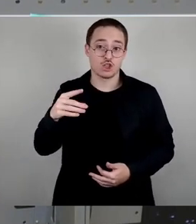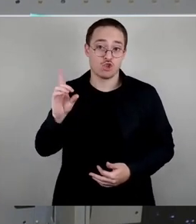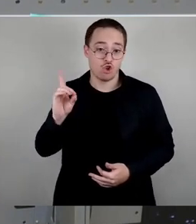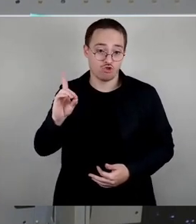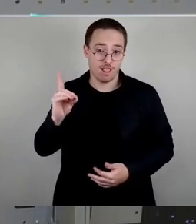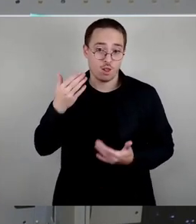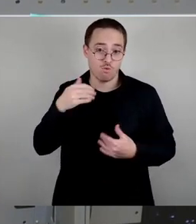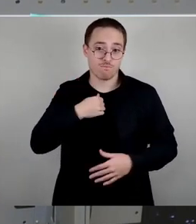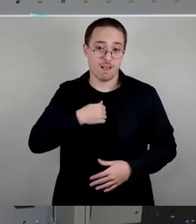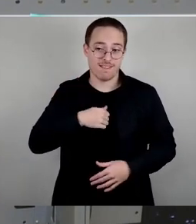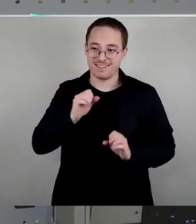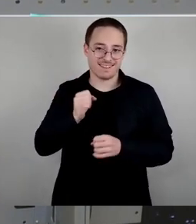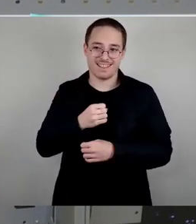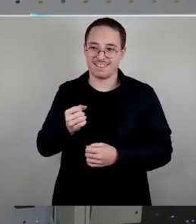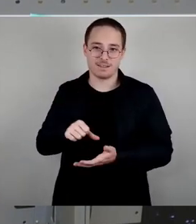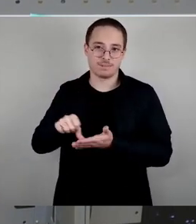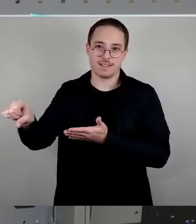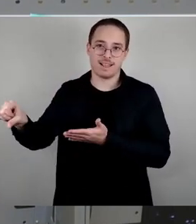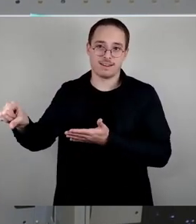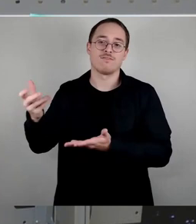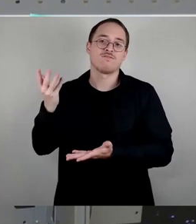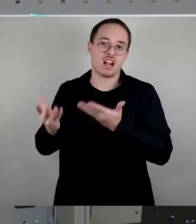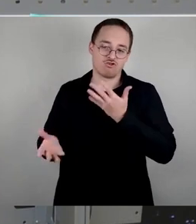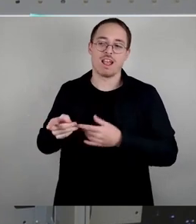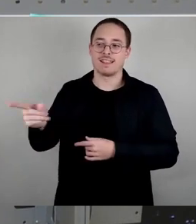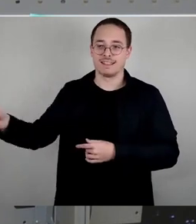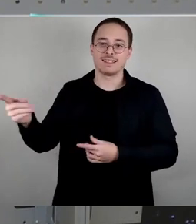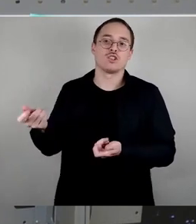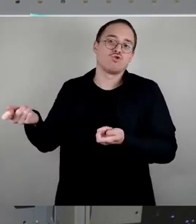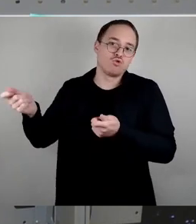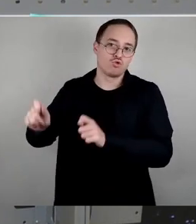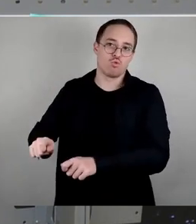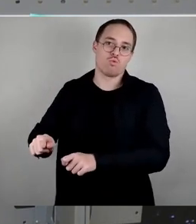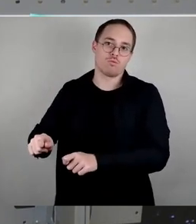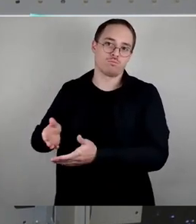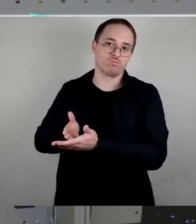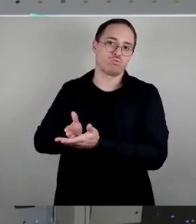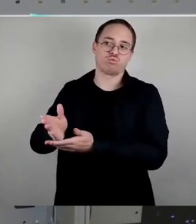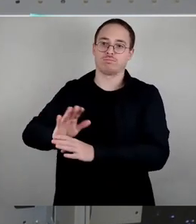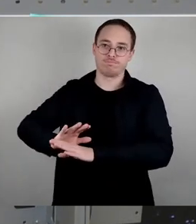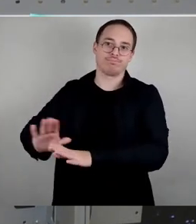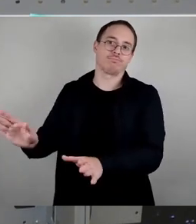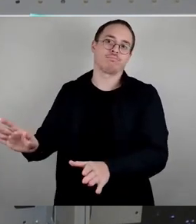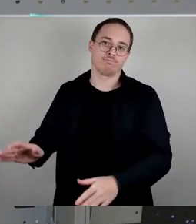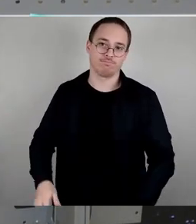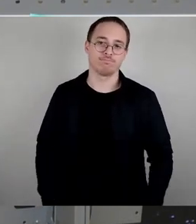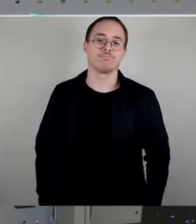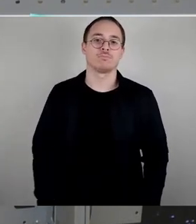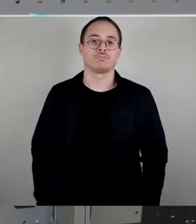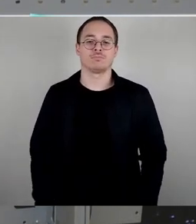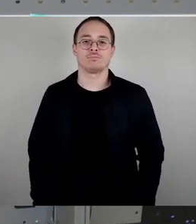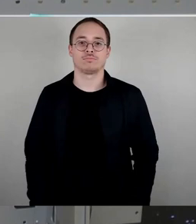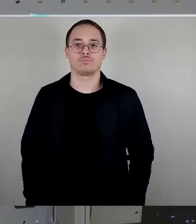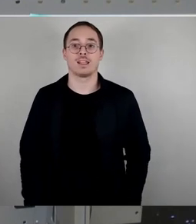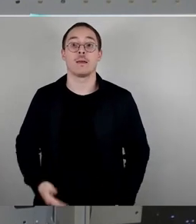In diesem Fall ist von einer dauerhaften Schließung des Objektes auszugehen. Wer also keine dauerhafte